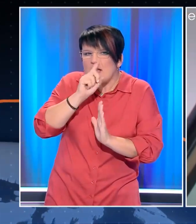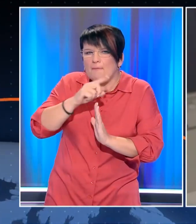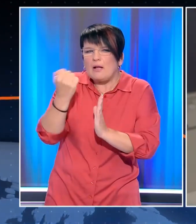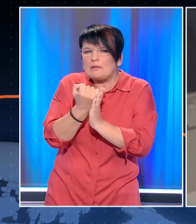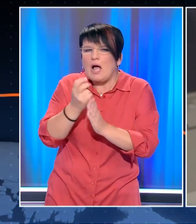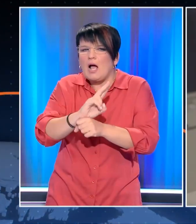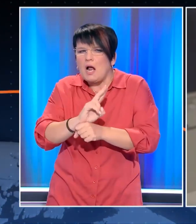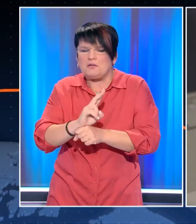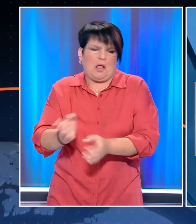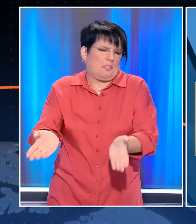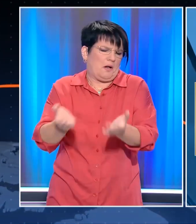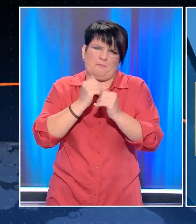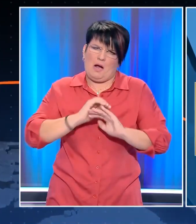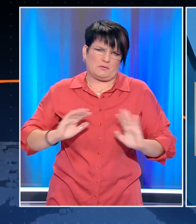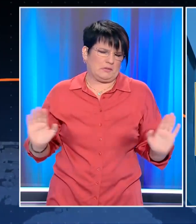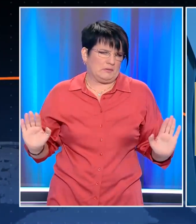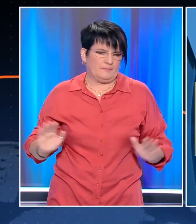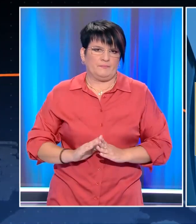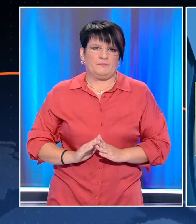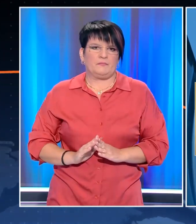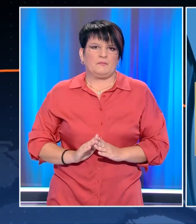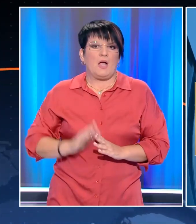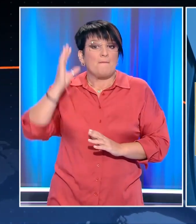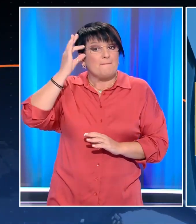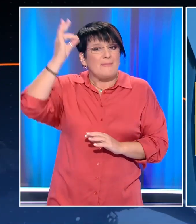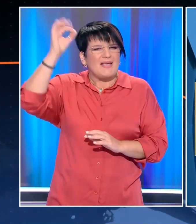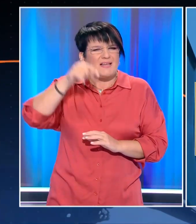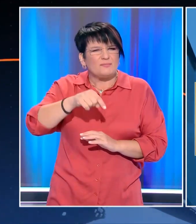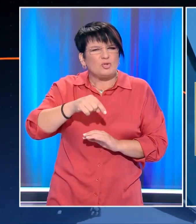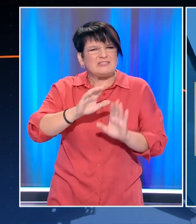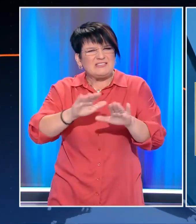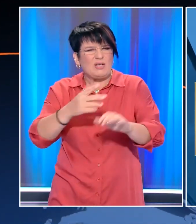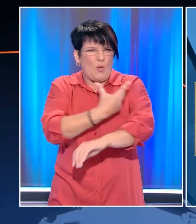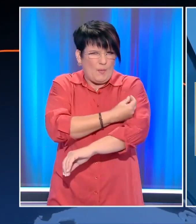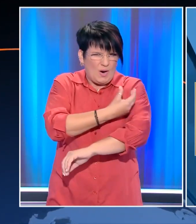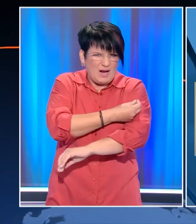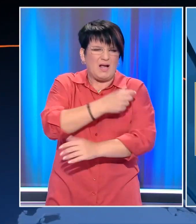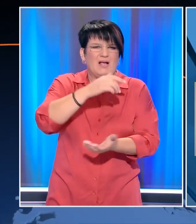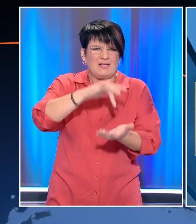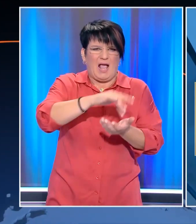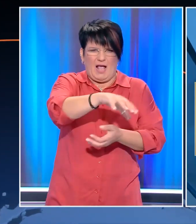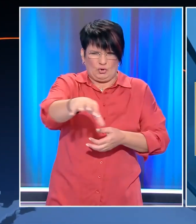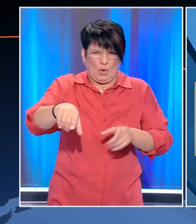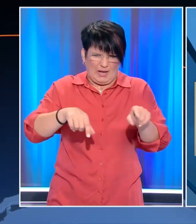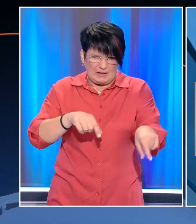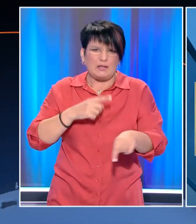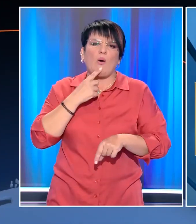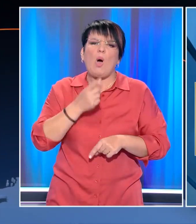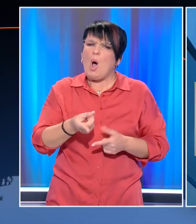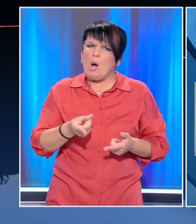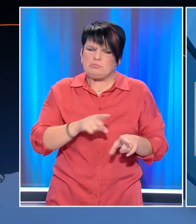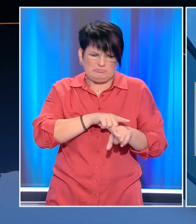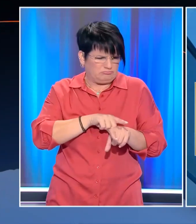πιστοποιητικών δεν ισχύουν. Δεν υπάρχει άλλη περίπτωση. Τα υπόλοιπα παιδιά του εμβολιαστικού κέντρου θα αποδειχθεί ότι δεν